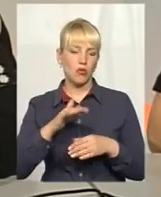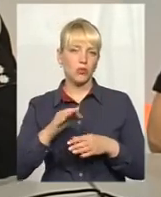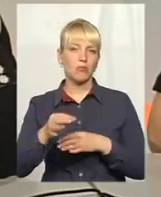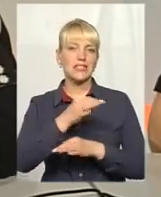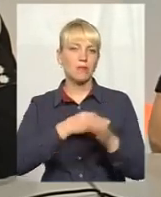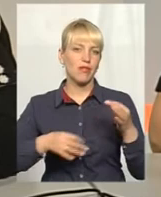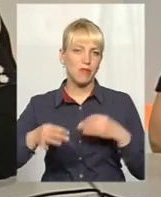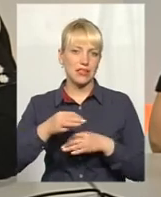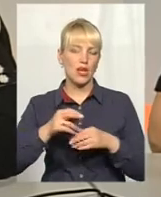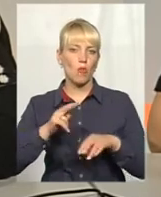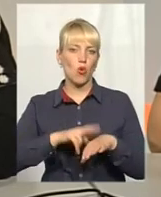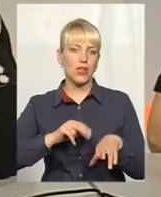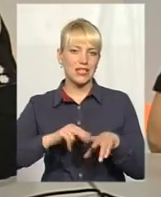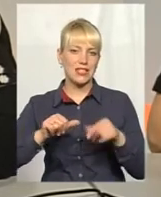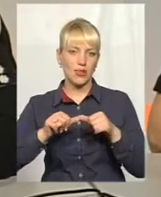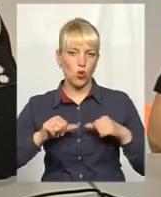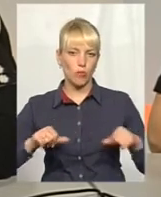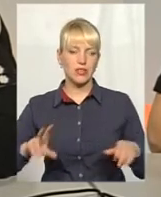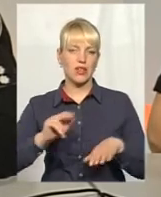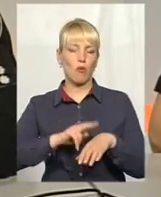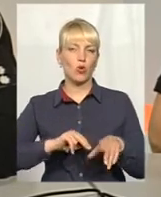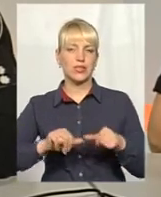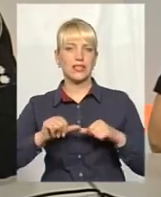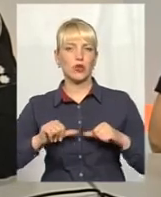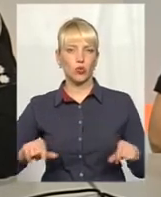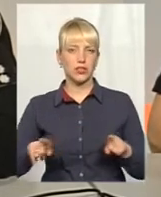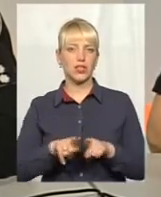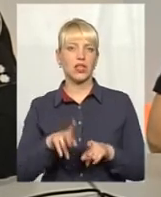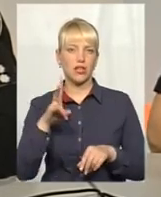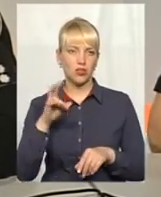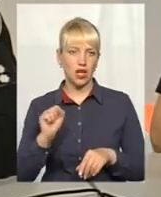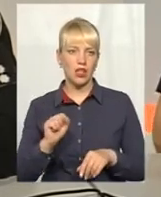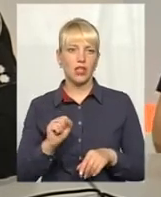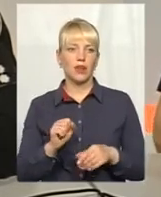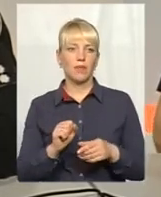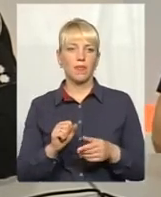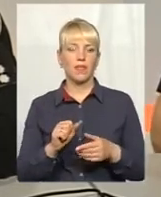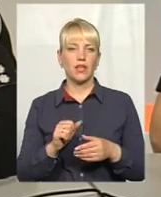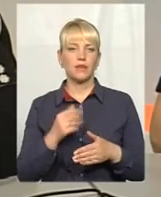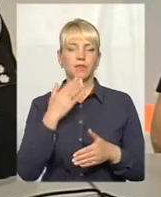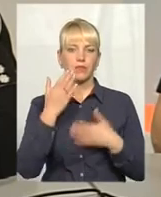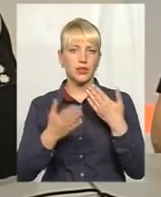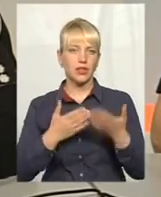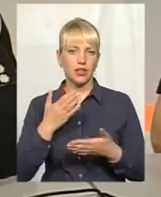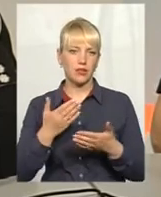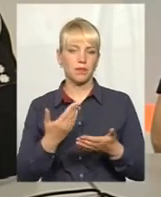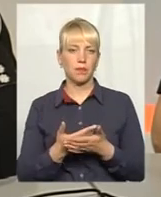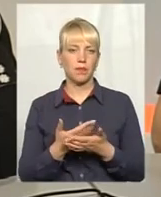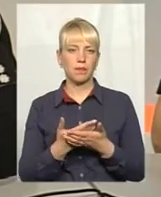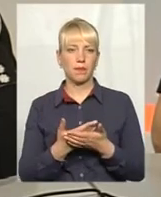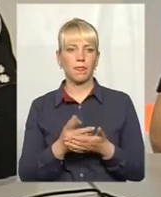поліцейською комісією. На поліцейській комісії також нам часто кандидати, знаєте, приходять і задають відповіді,